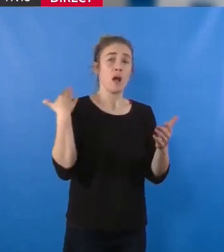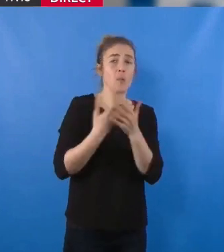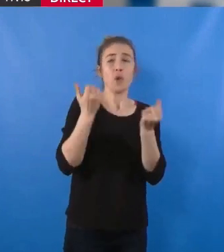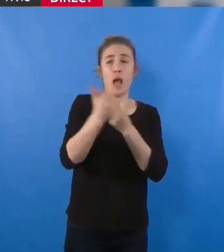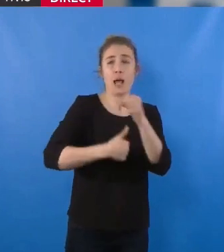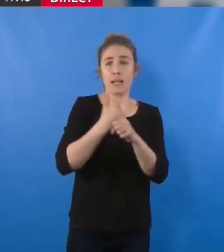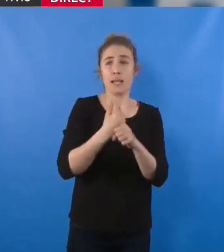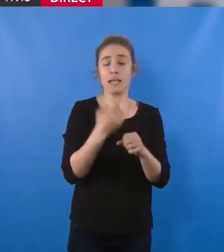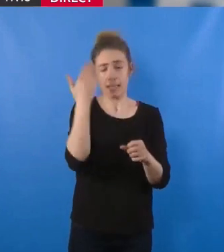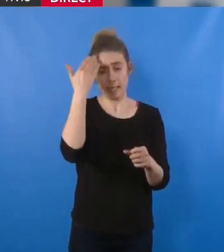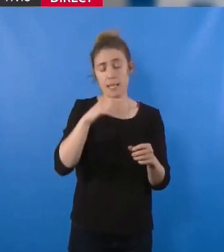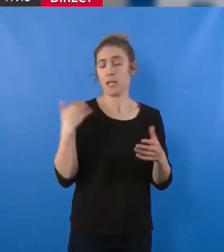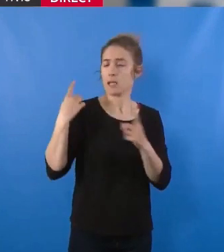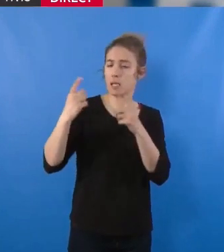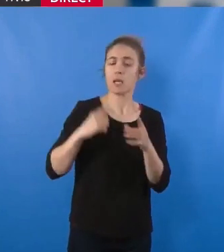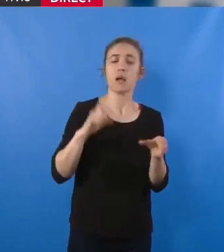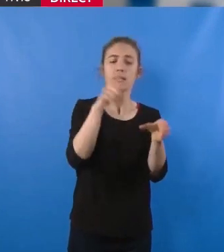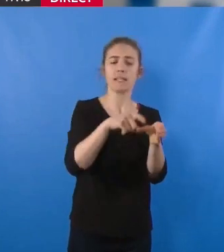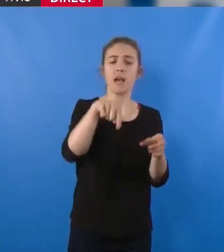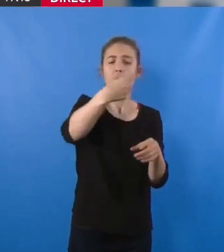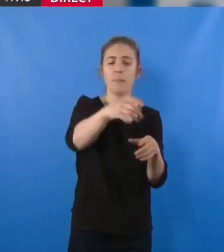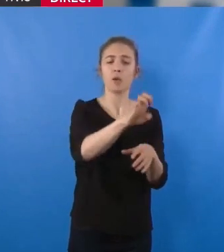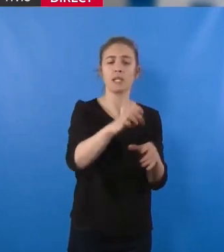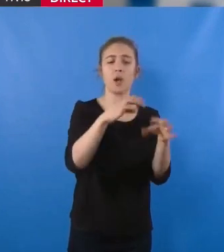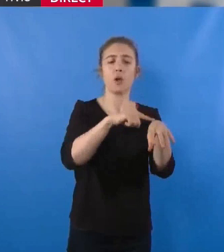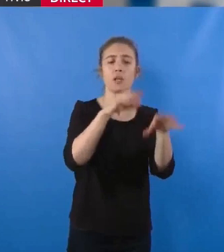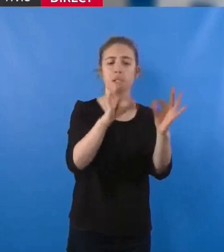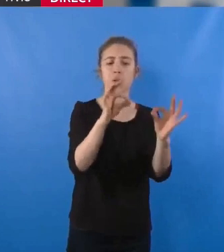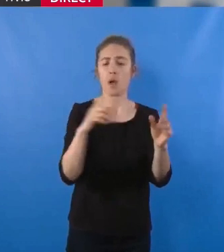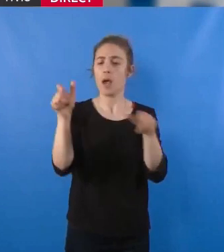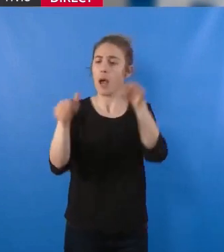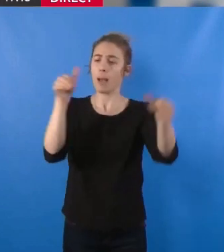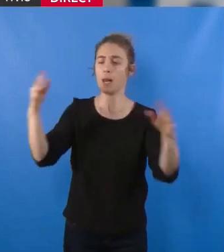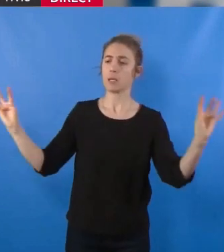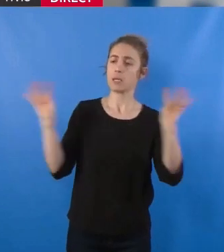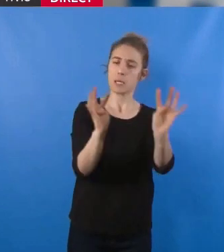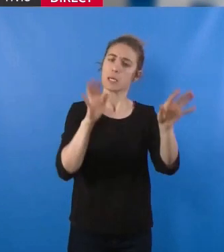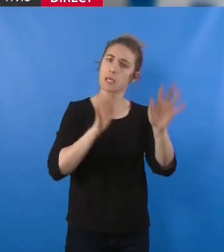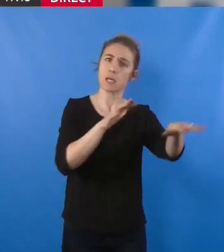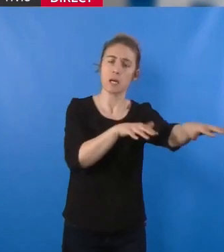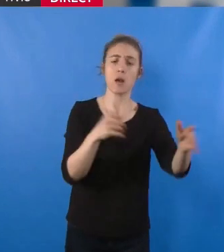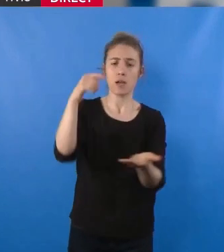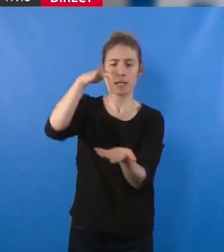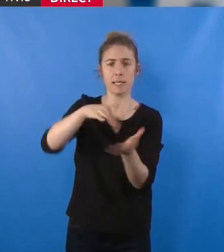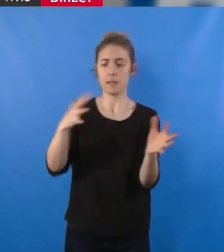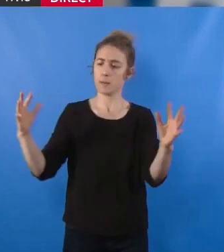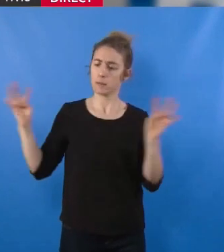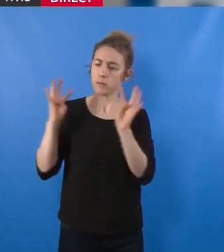17 avril à 10h au rassemblement des salariés, des élus et des populations à venir sur le site pour